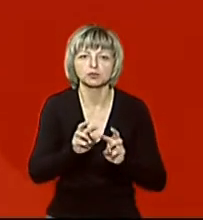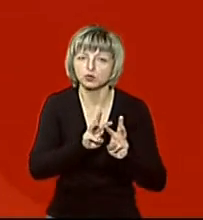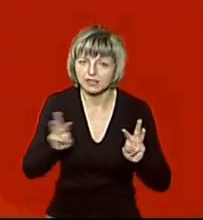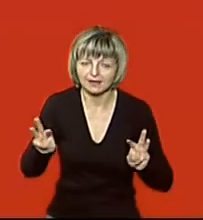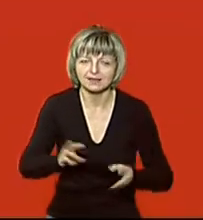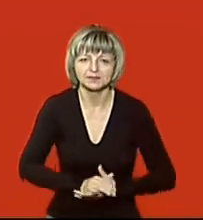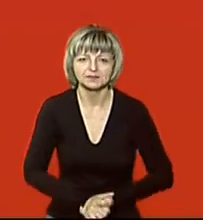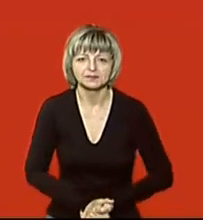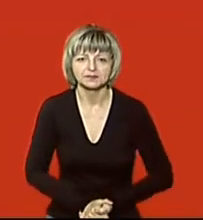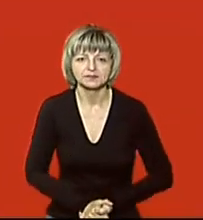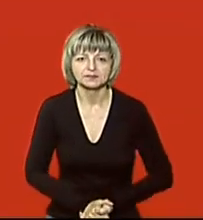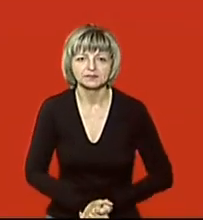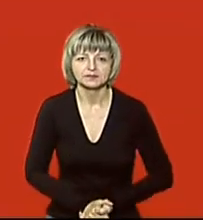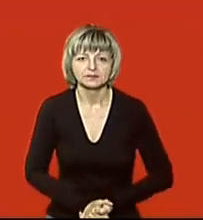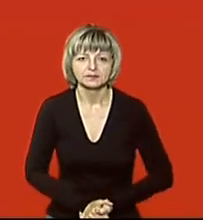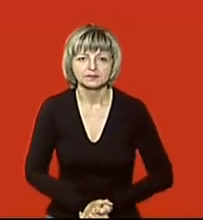увагу.